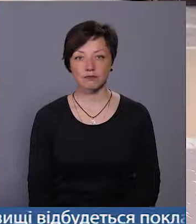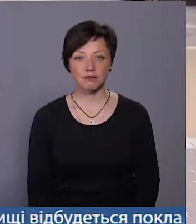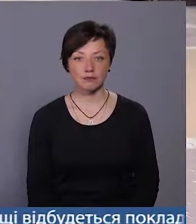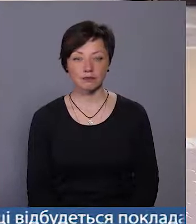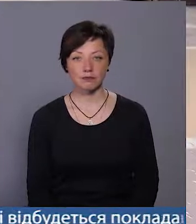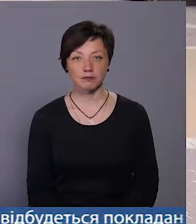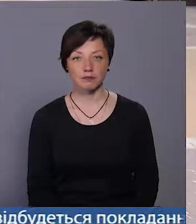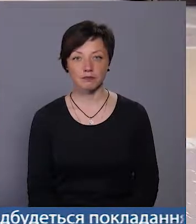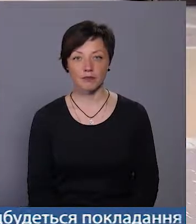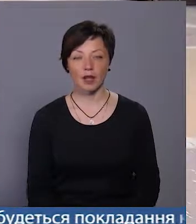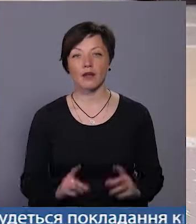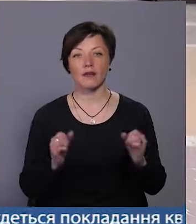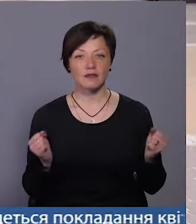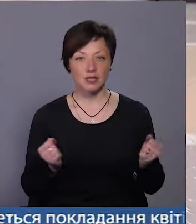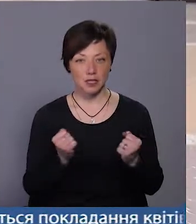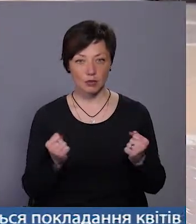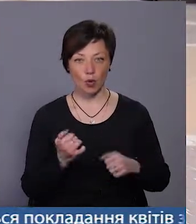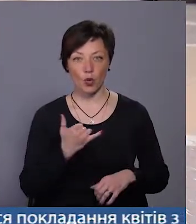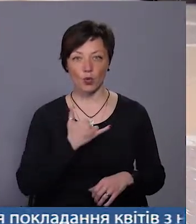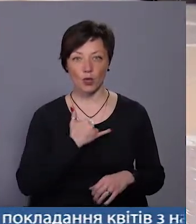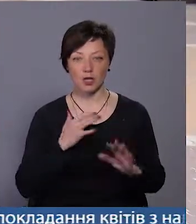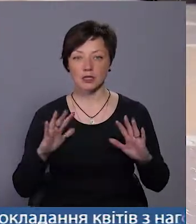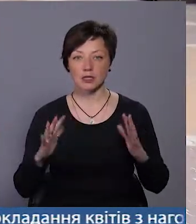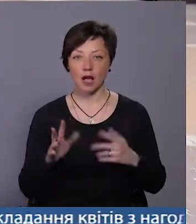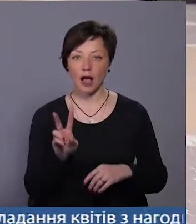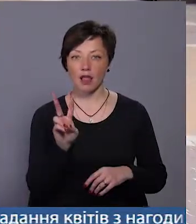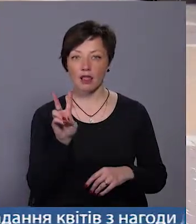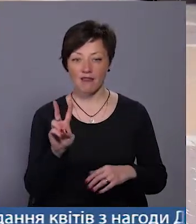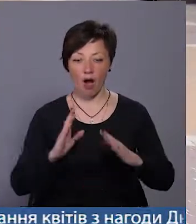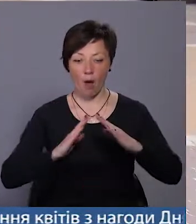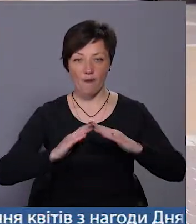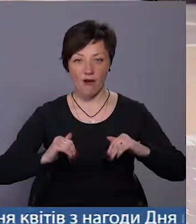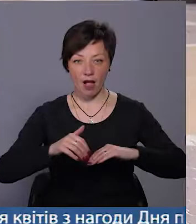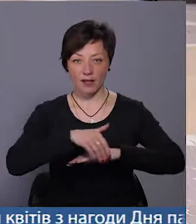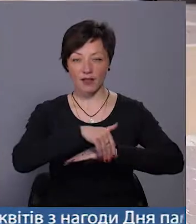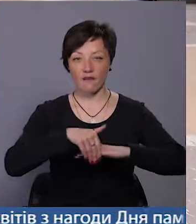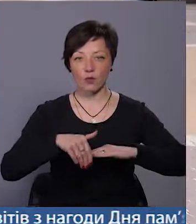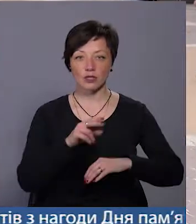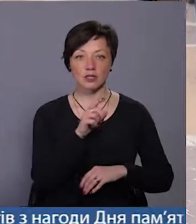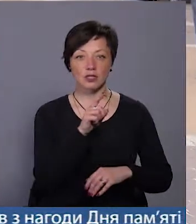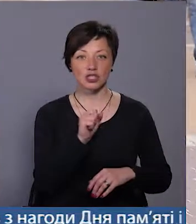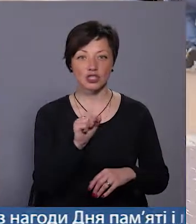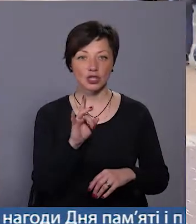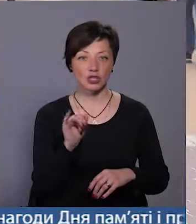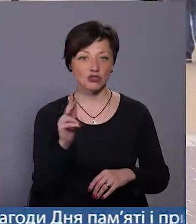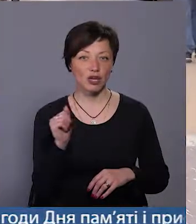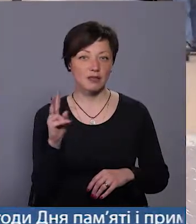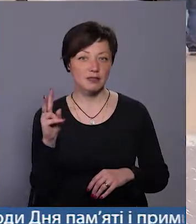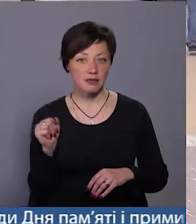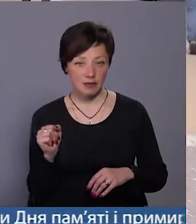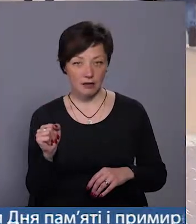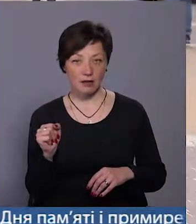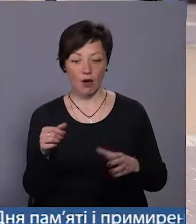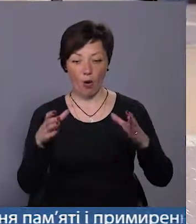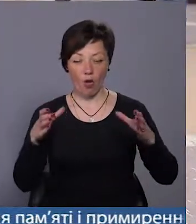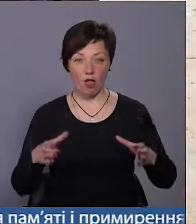Взимку у нас сталися два обвали на вулиці Зарічанській. Обвали каналізаційного колектора,